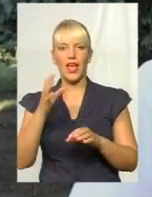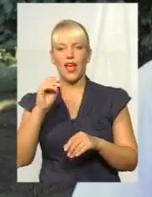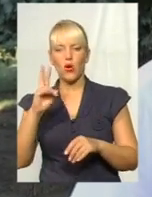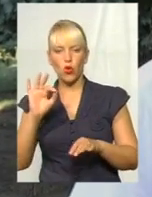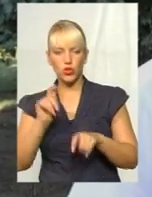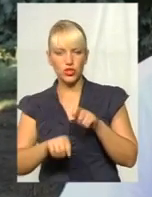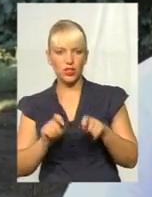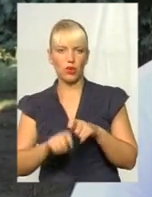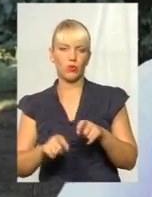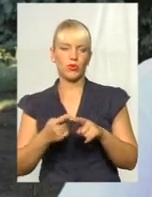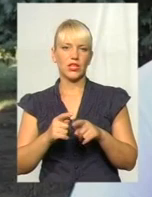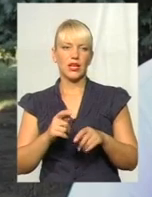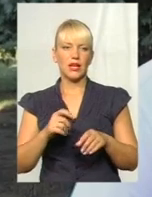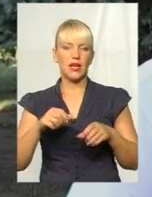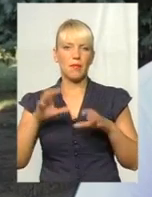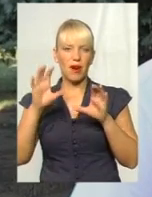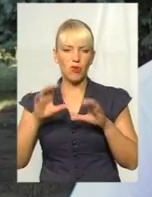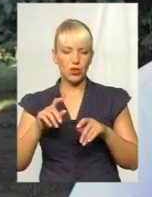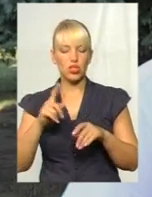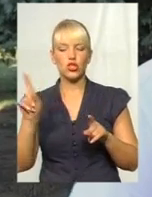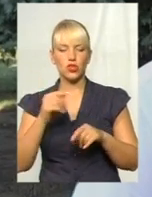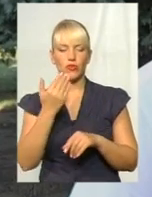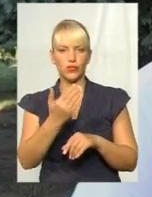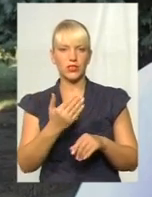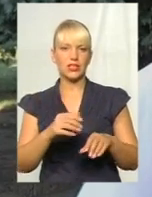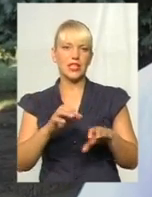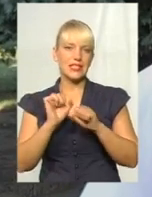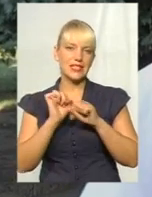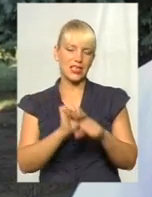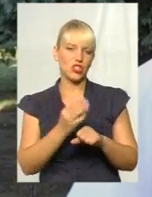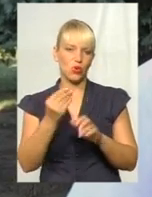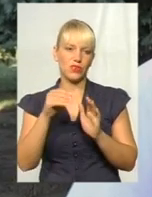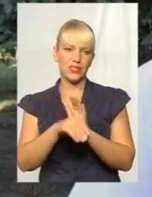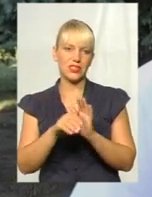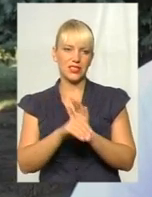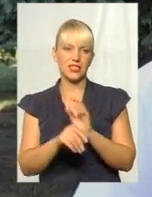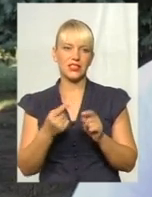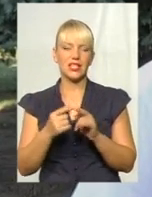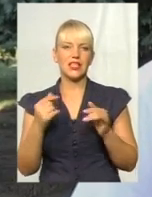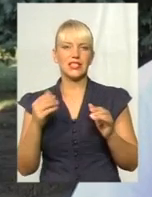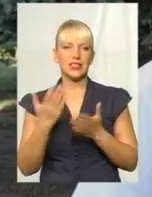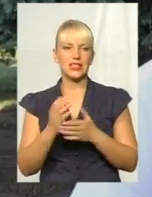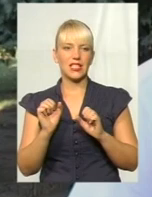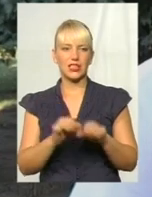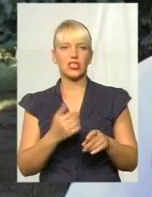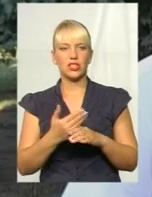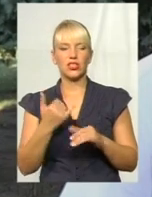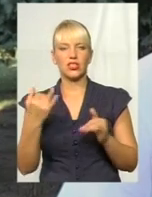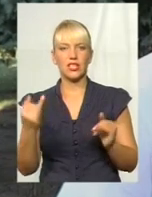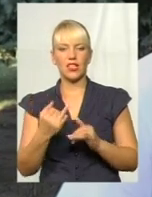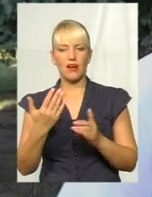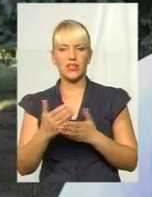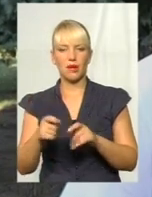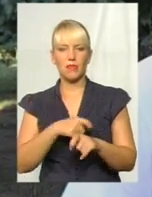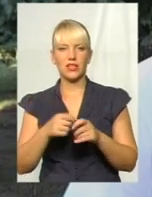правоохоронних органів, що він захищений і його інвестиції захищені. І тут дуже цікавий є матеріал від компанії